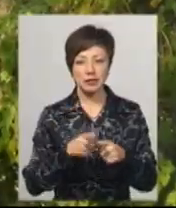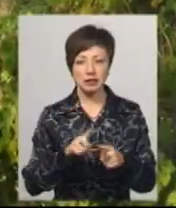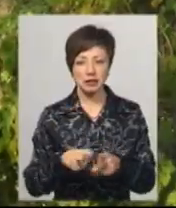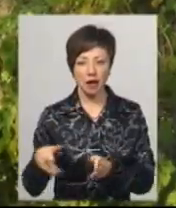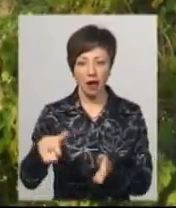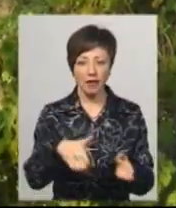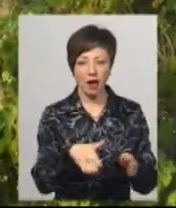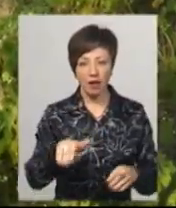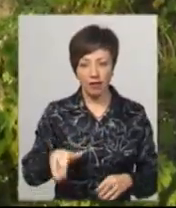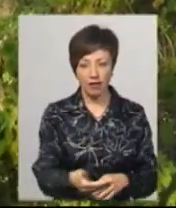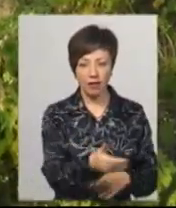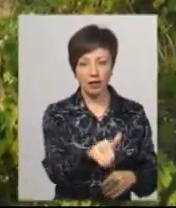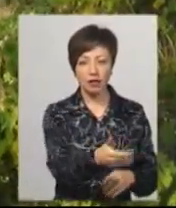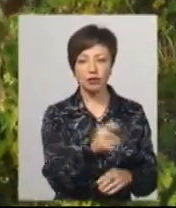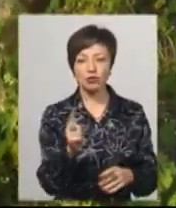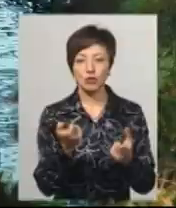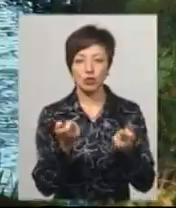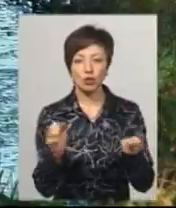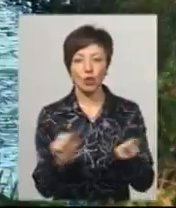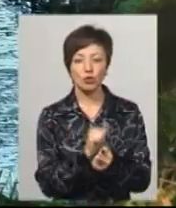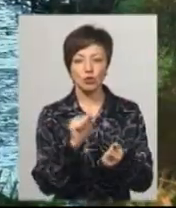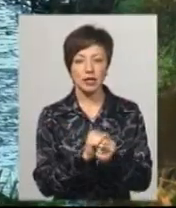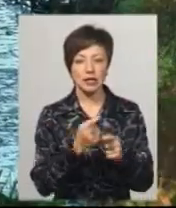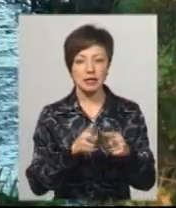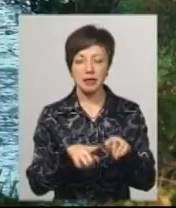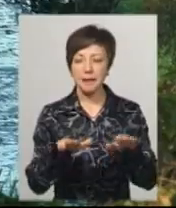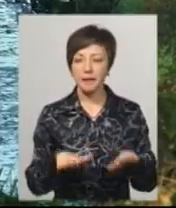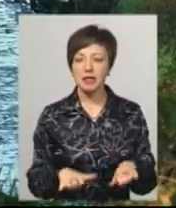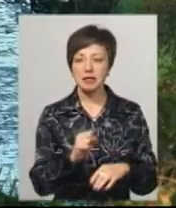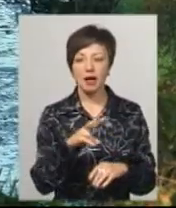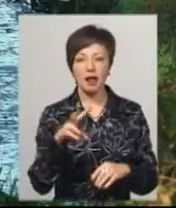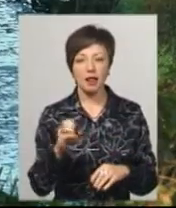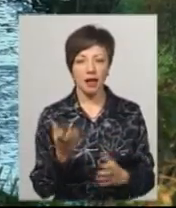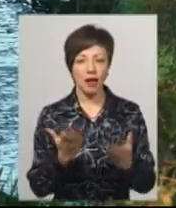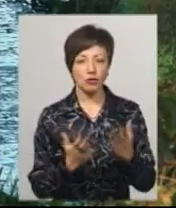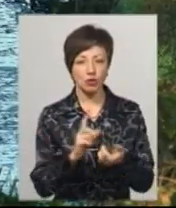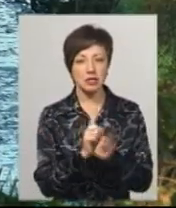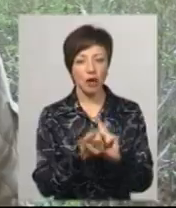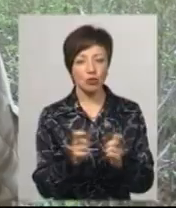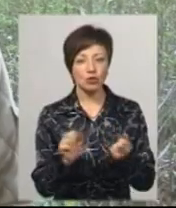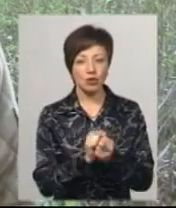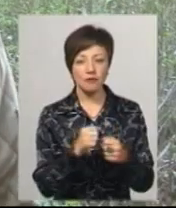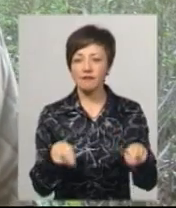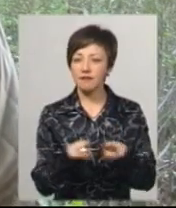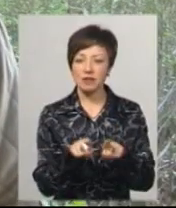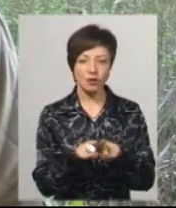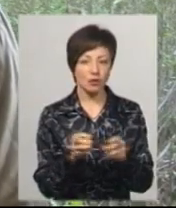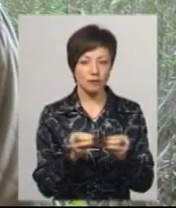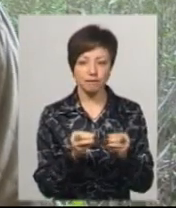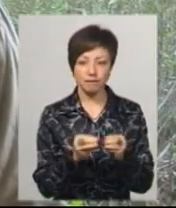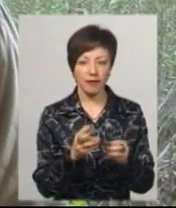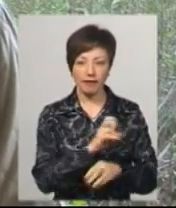вирили, щоб трошки осушити це місце, але воно, якщо і стало сухіше, то все одно не